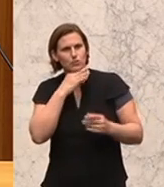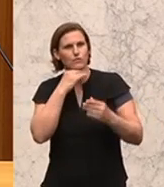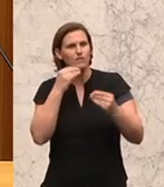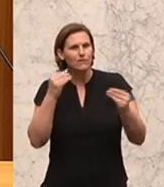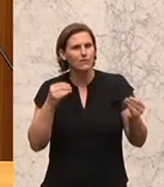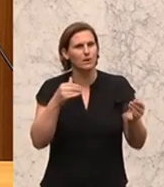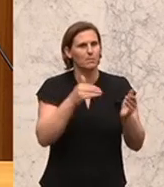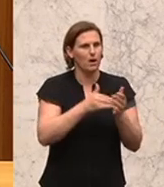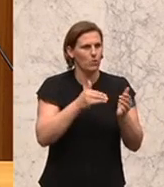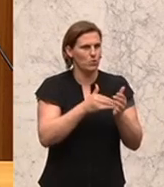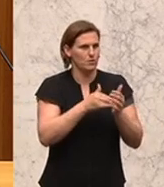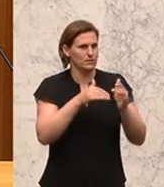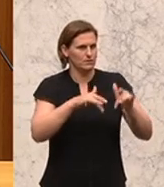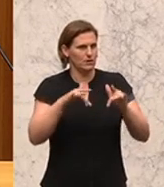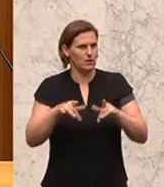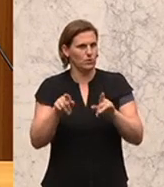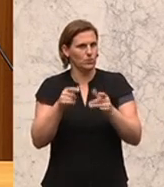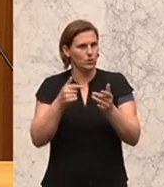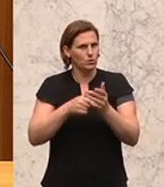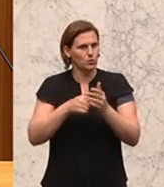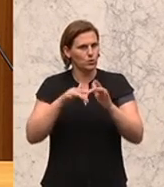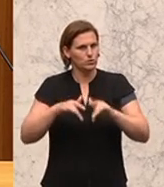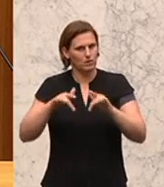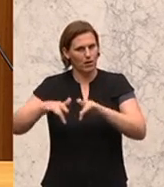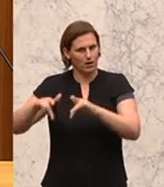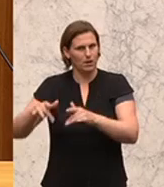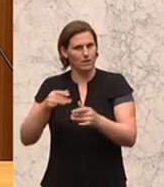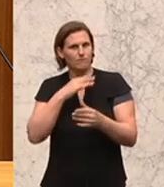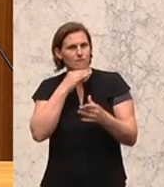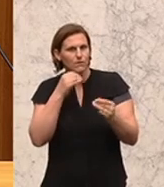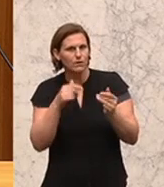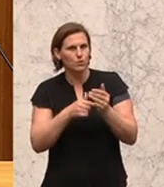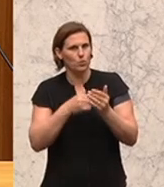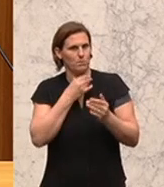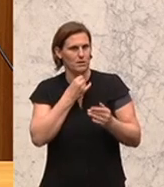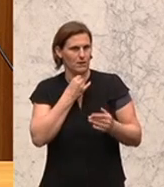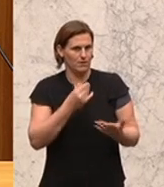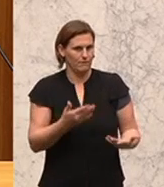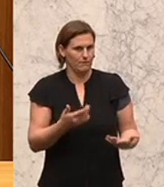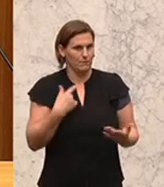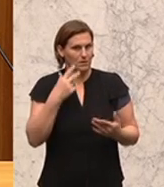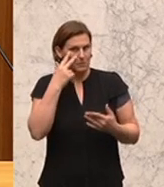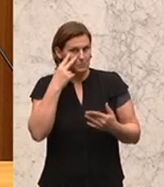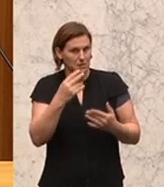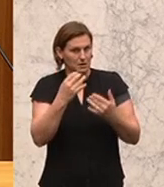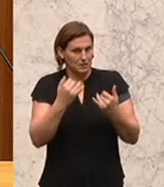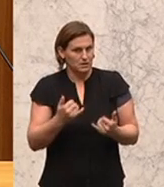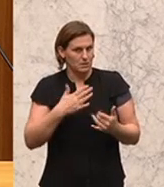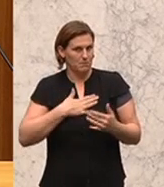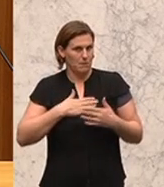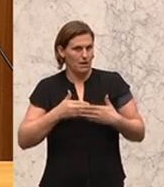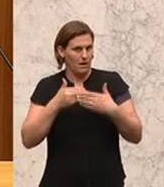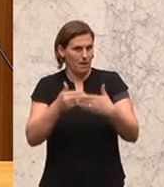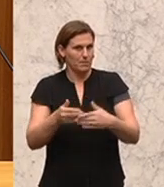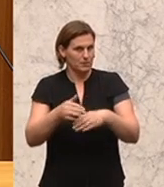was genau braucht es zusätzlich noch im niedergelassenen Bereich. Ich sehe, wir gerade in meiner